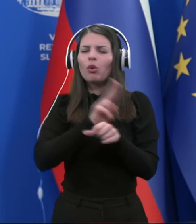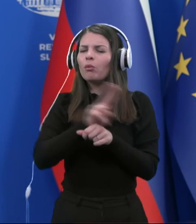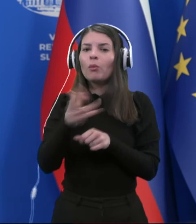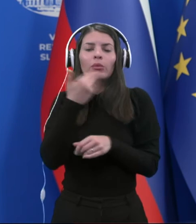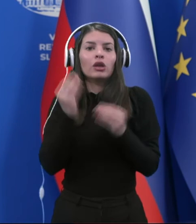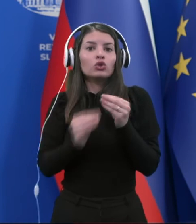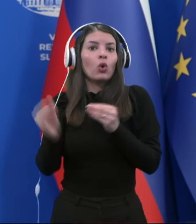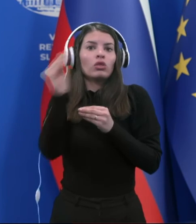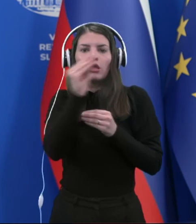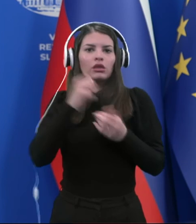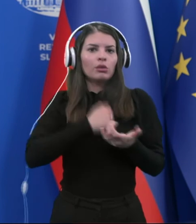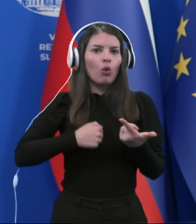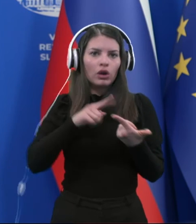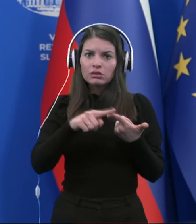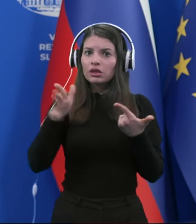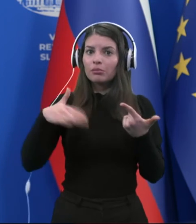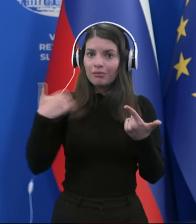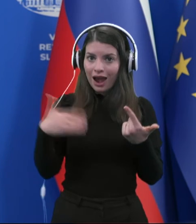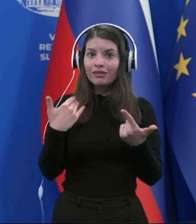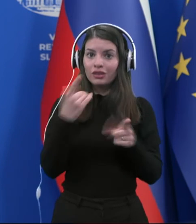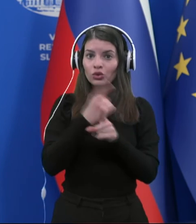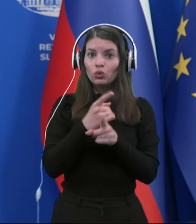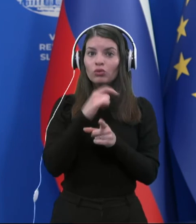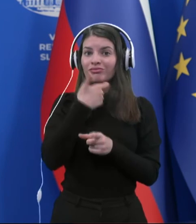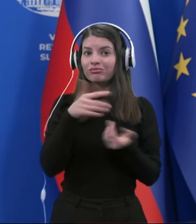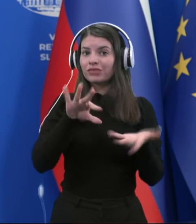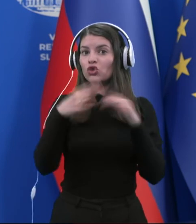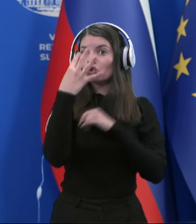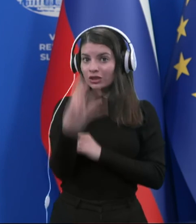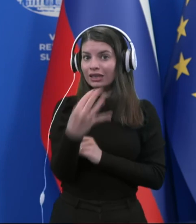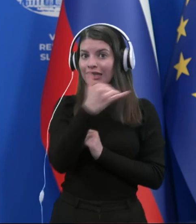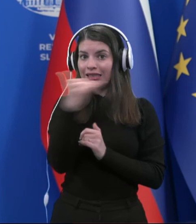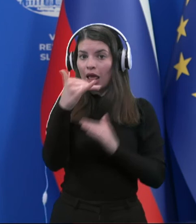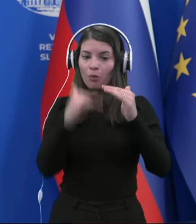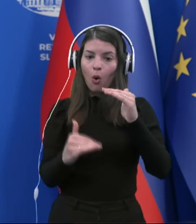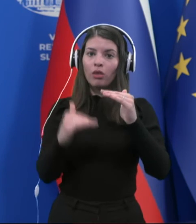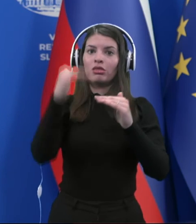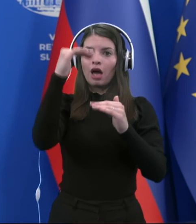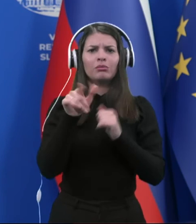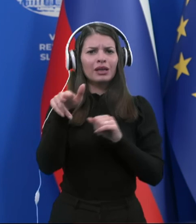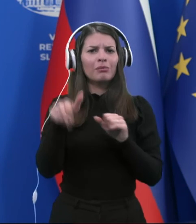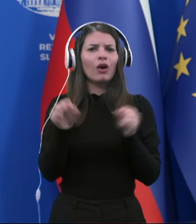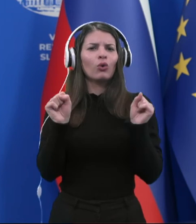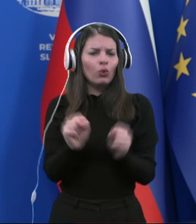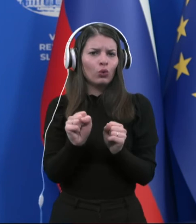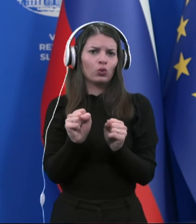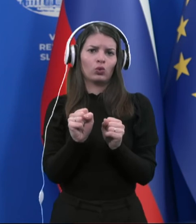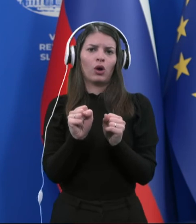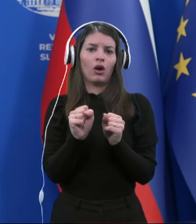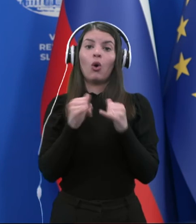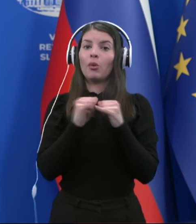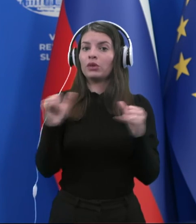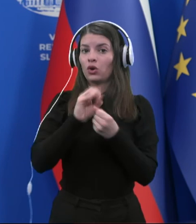relativno mladi, stari tudi okrog 40 let in malenko zgor, pa tudi pot, ki zbolijo za hudo obliko COVID-19.